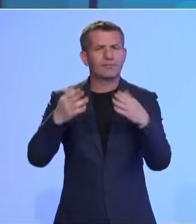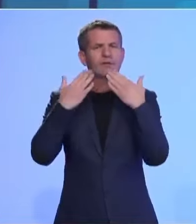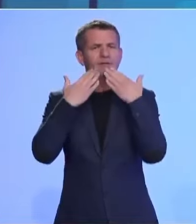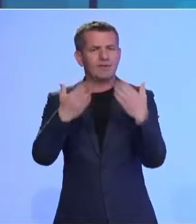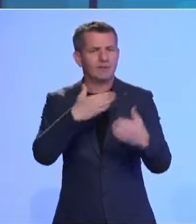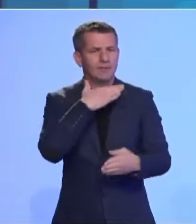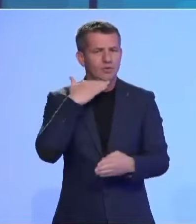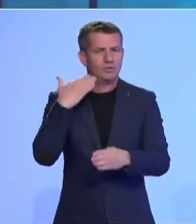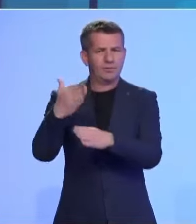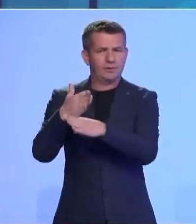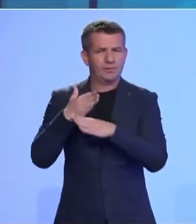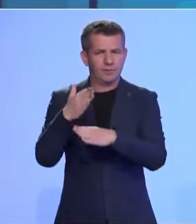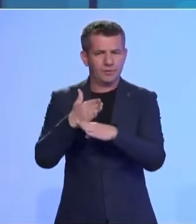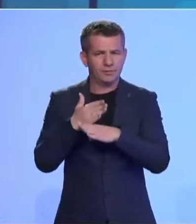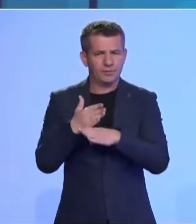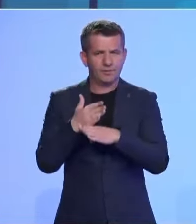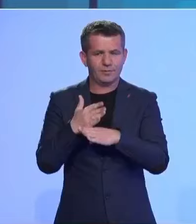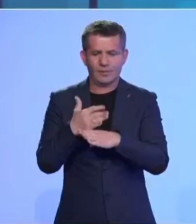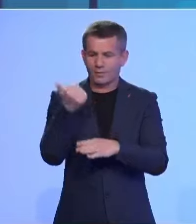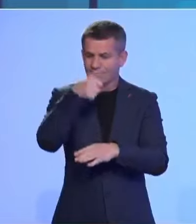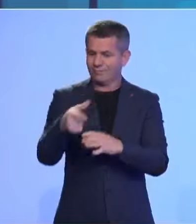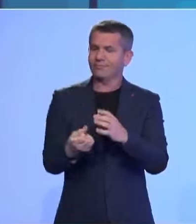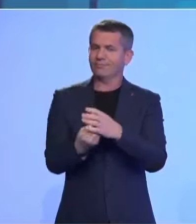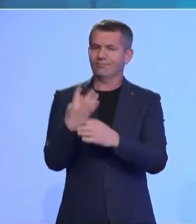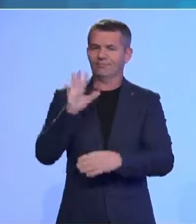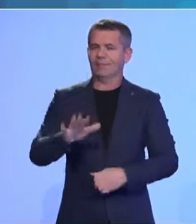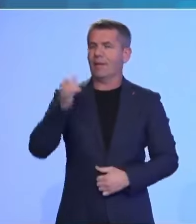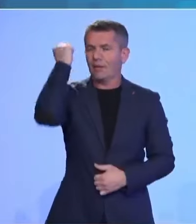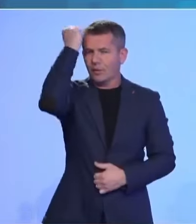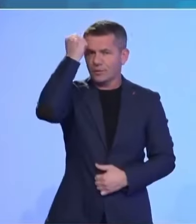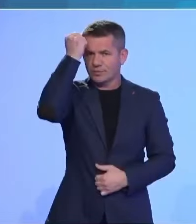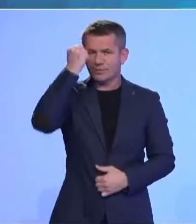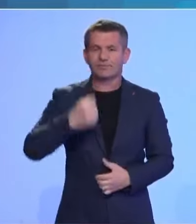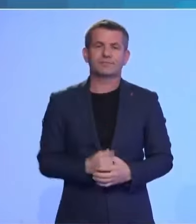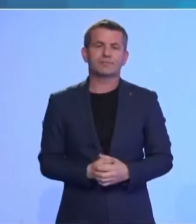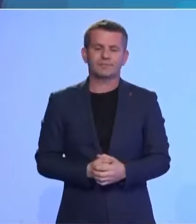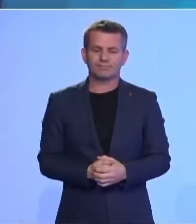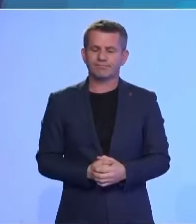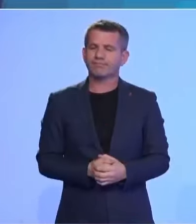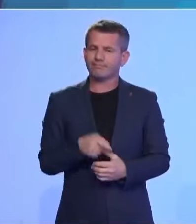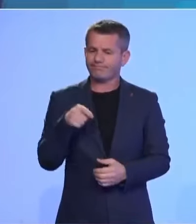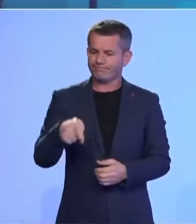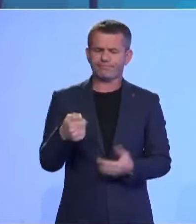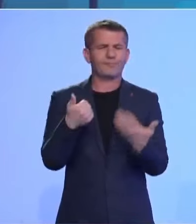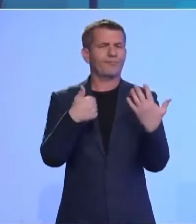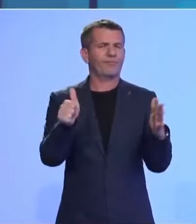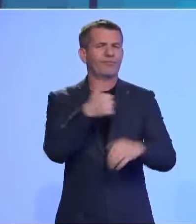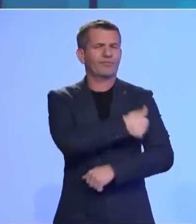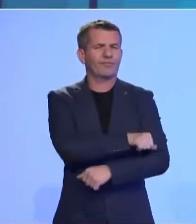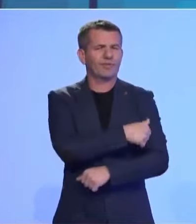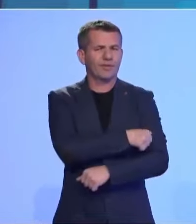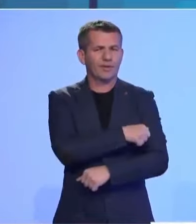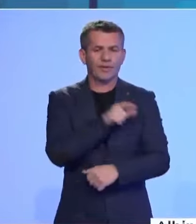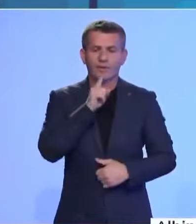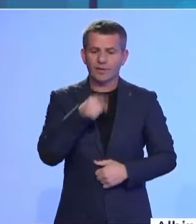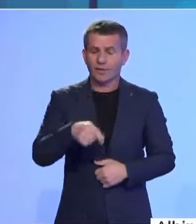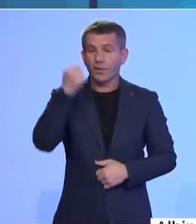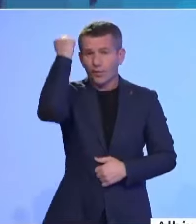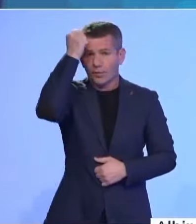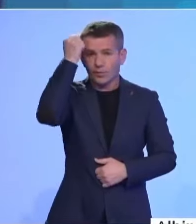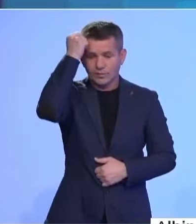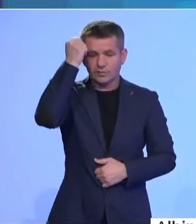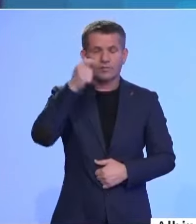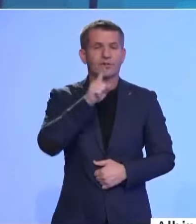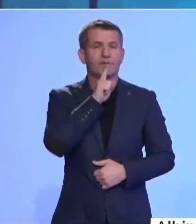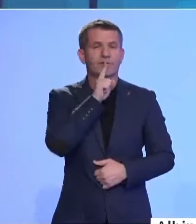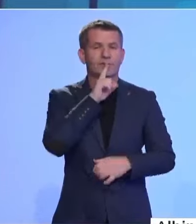që të lindë Republika e Kosovës. Kyllë gjasht më të vjetor e zë Kosovën me pasaportën e saj të